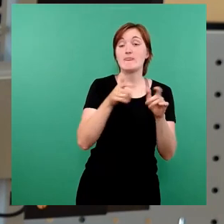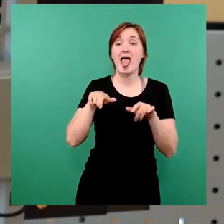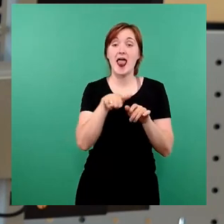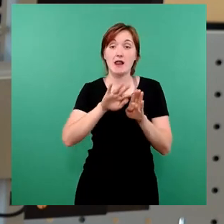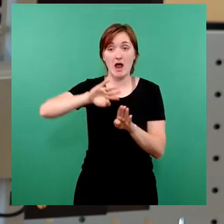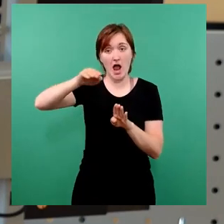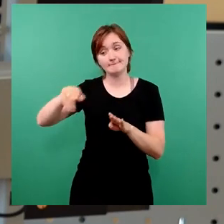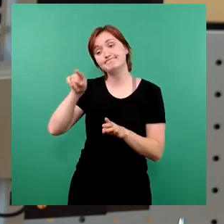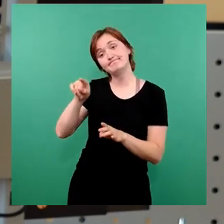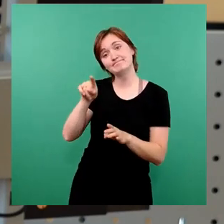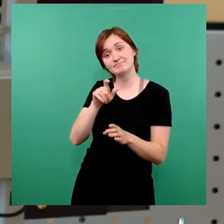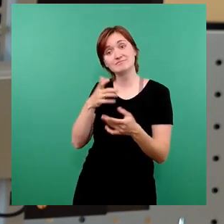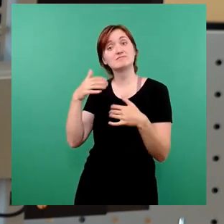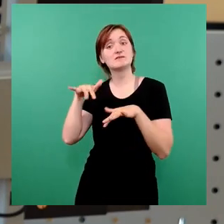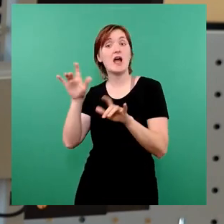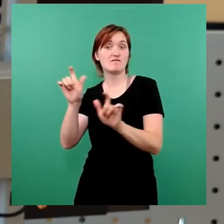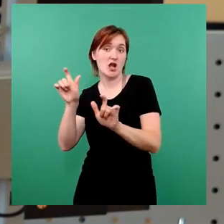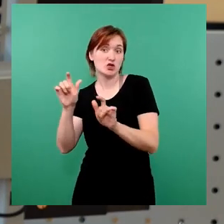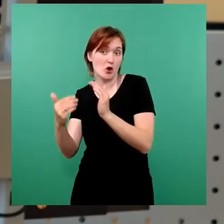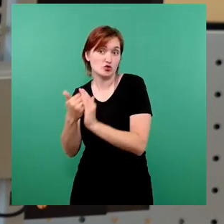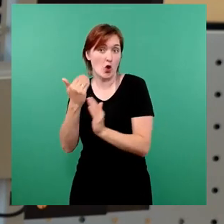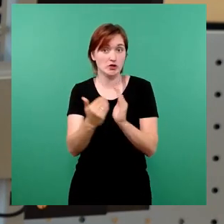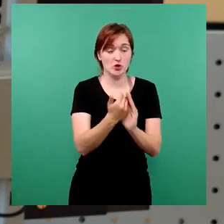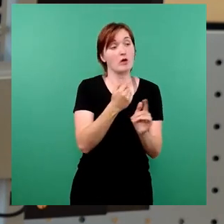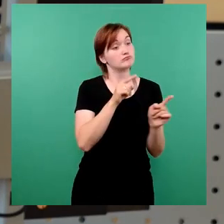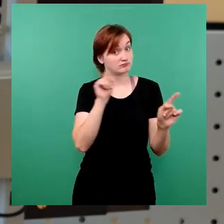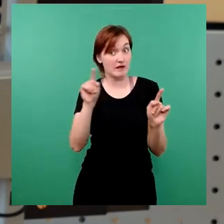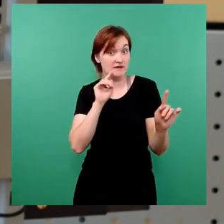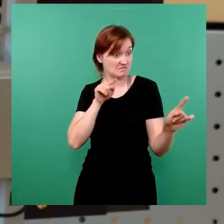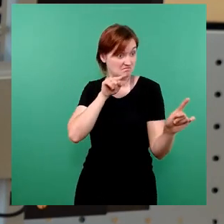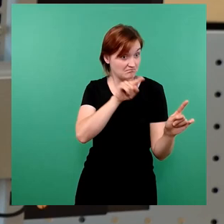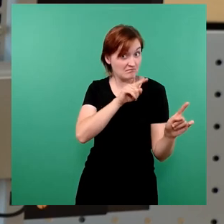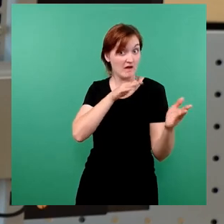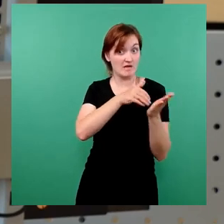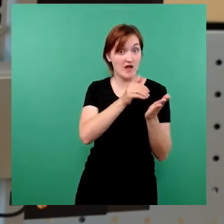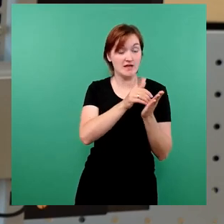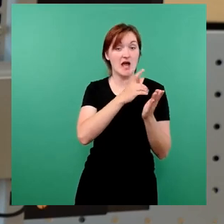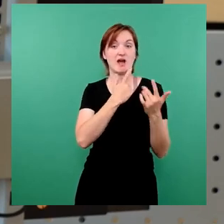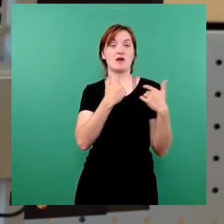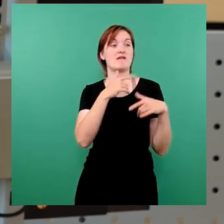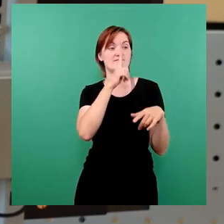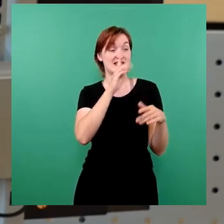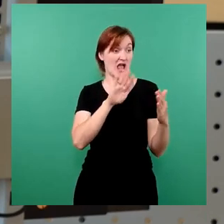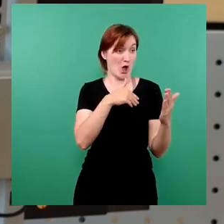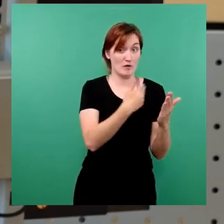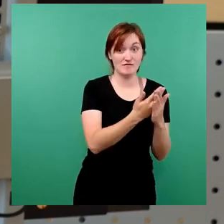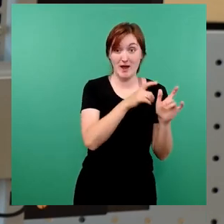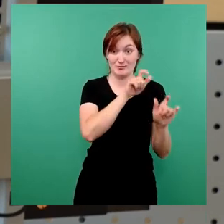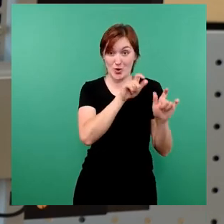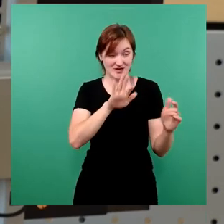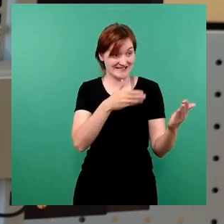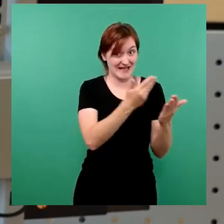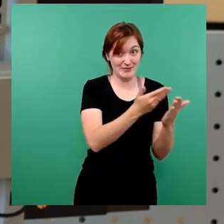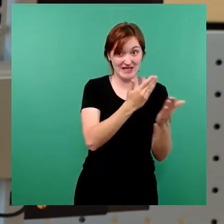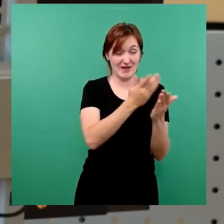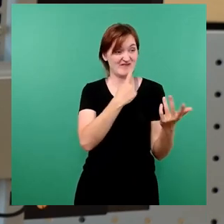diesen sollte man ansetzen. Viele Vorgaben überfordern allerdings die Bürgerinnen und Bürger, die sich da ehrenamtlich